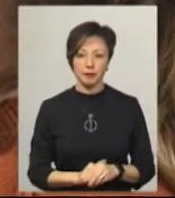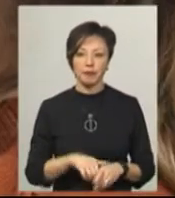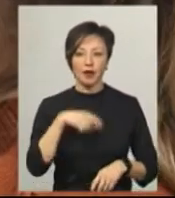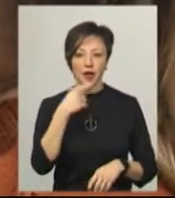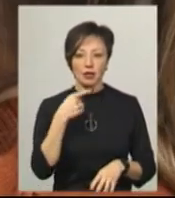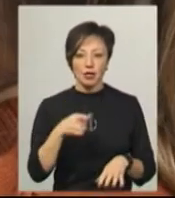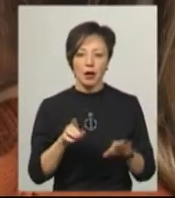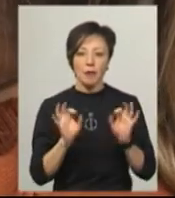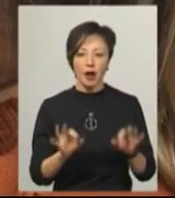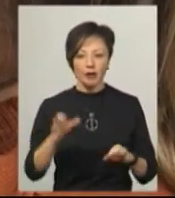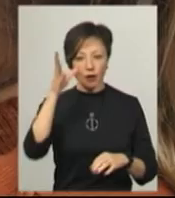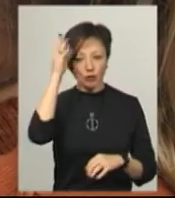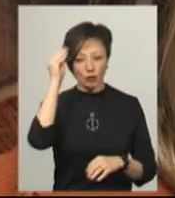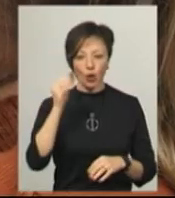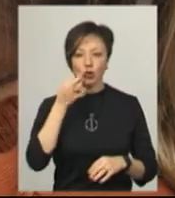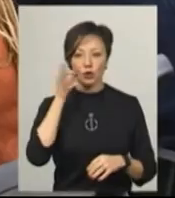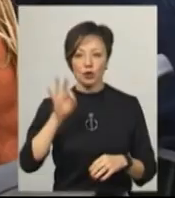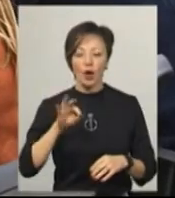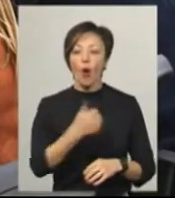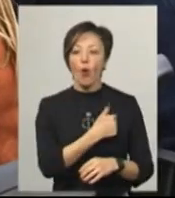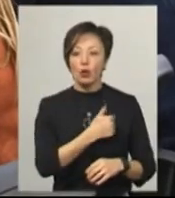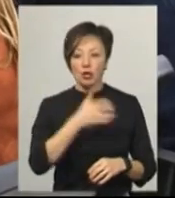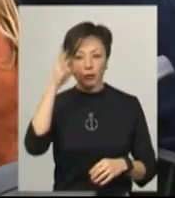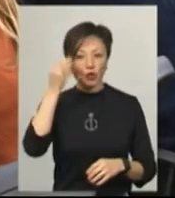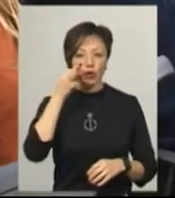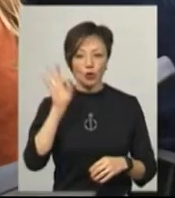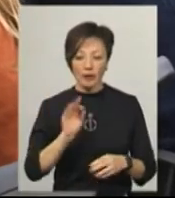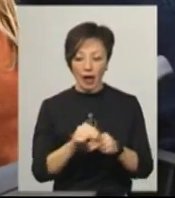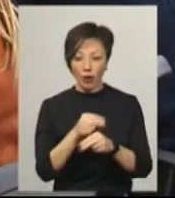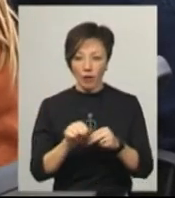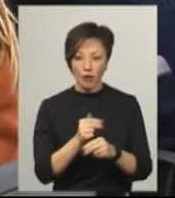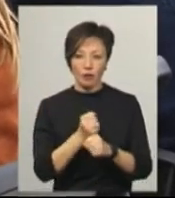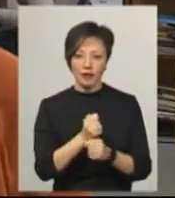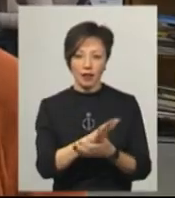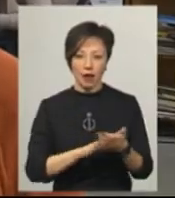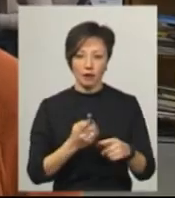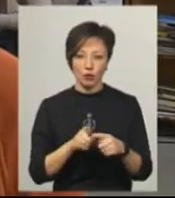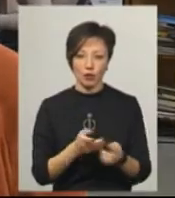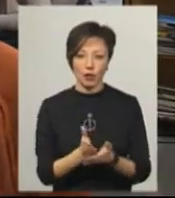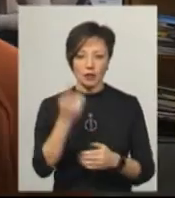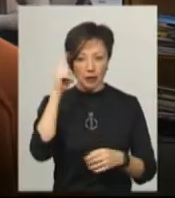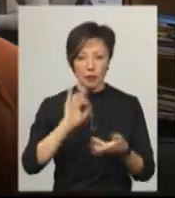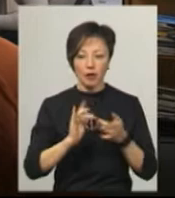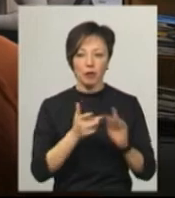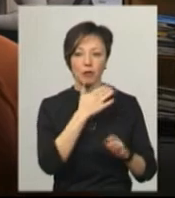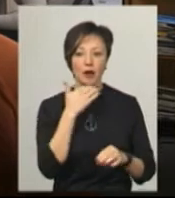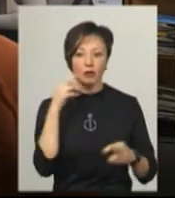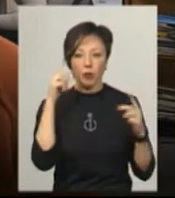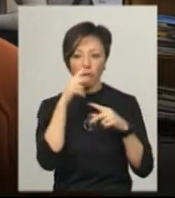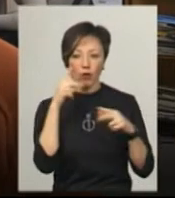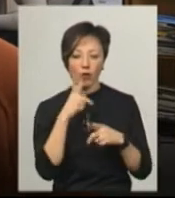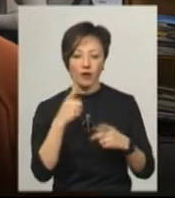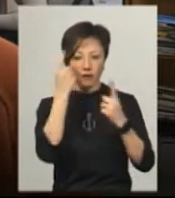Каже, правильне набути досвіду редагування та наповнення вікіпедії, щоб працювати і надалі в цьому напрямку. Ми знаємо, що в інтернеті є багато помилкової